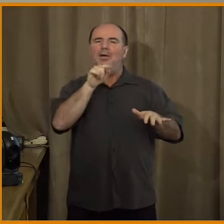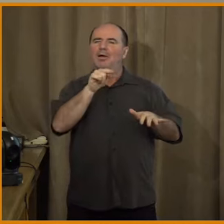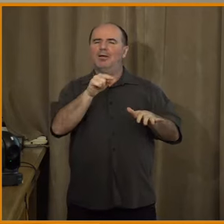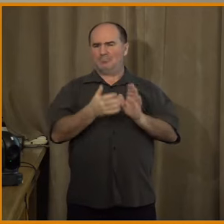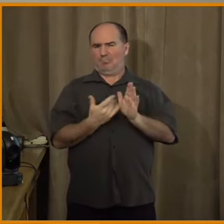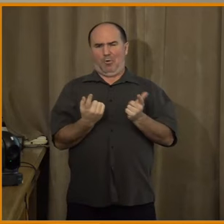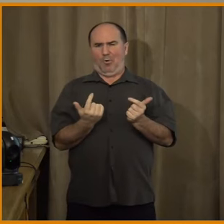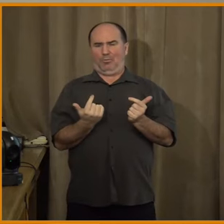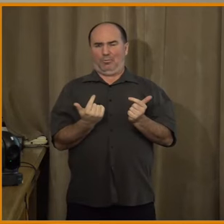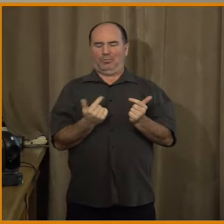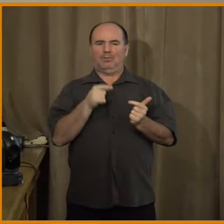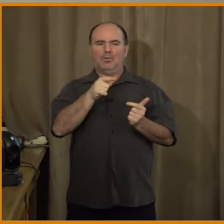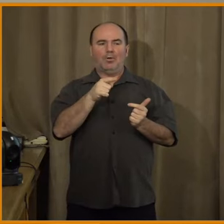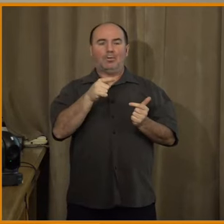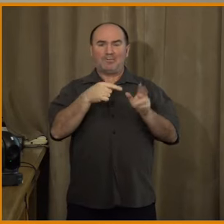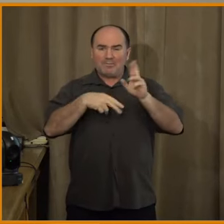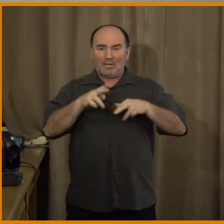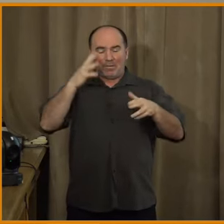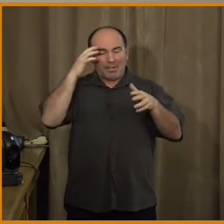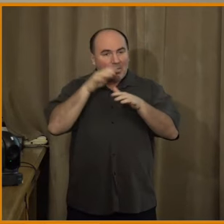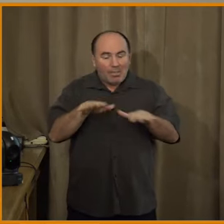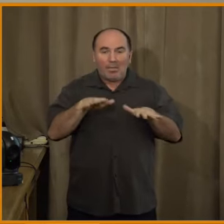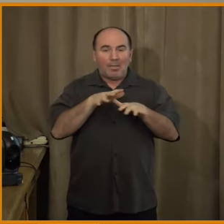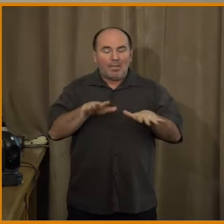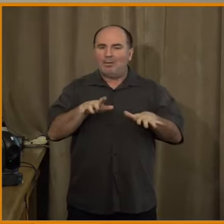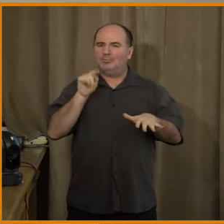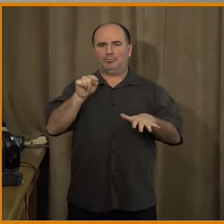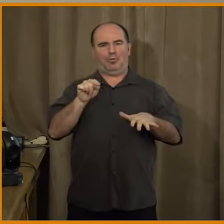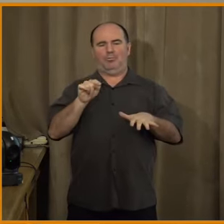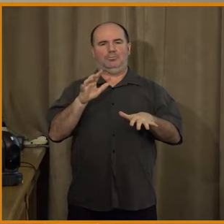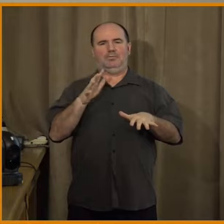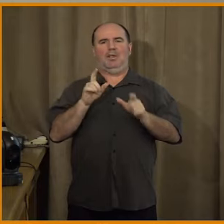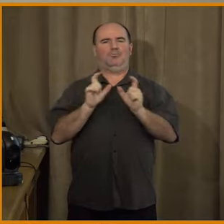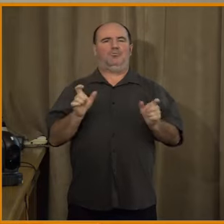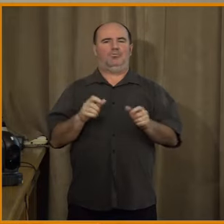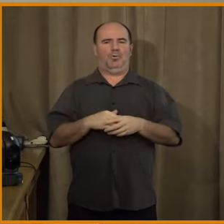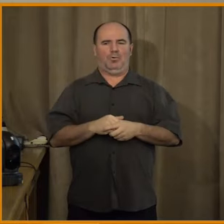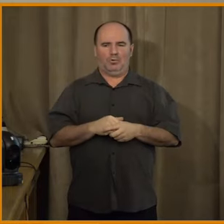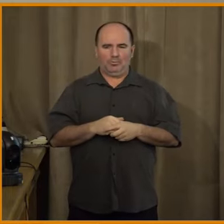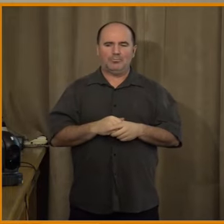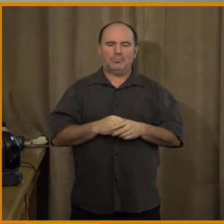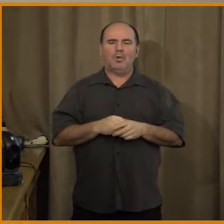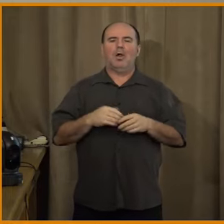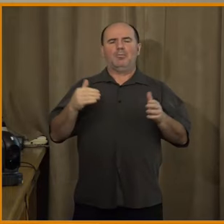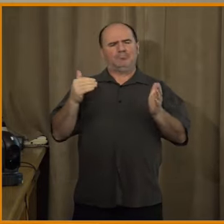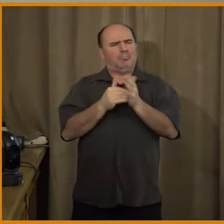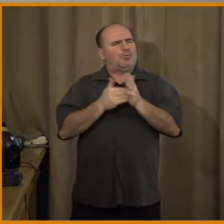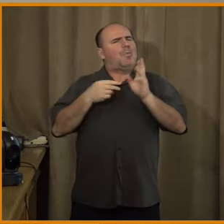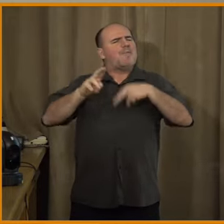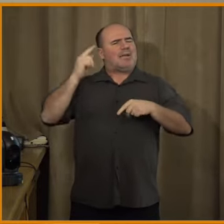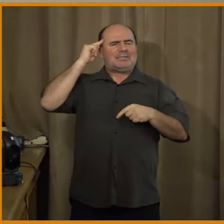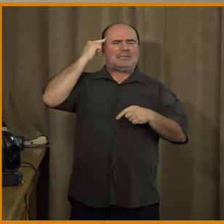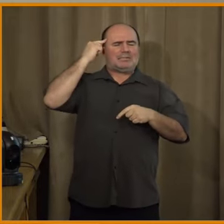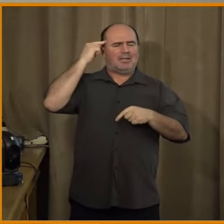příliš důvěřiví, tak jak bychom očekávali z těch konstantních apelů na to, že potřebujeme více kritického myšlení. Naopak to, co se